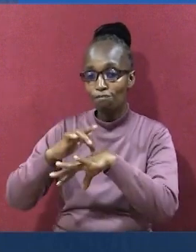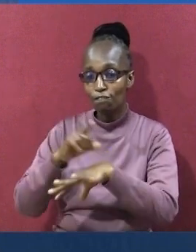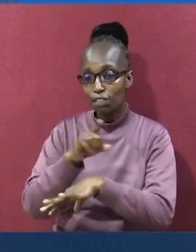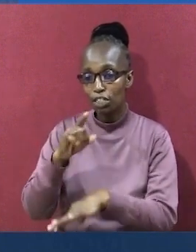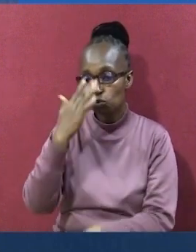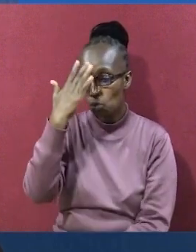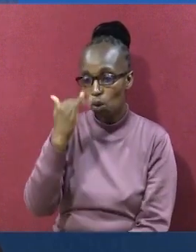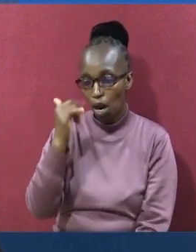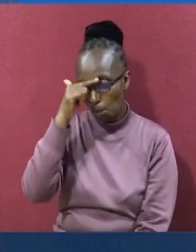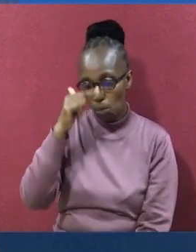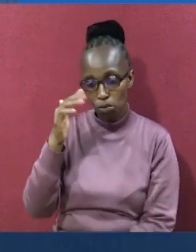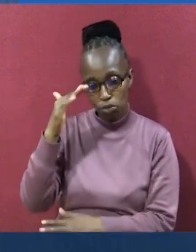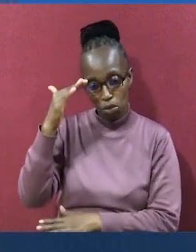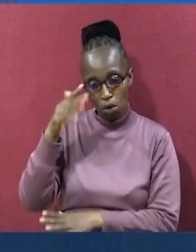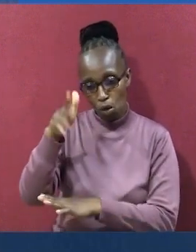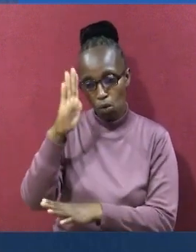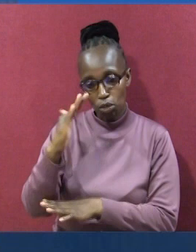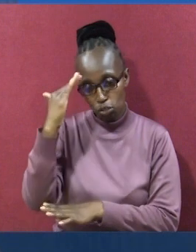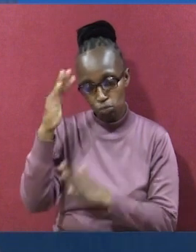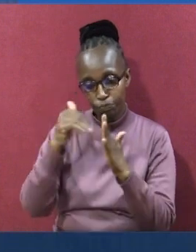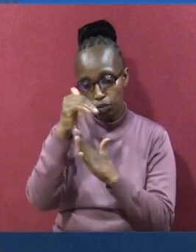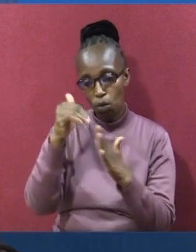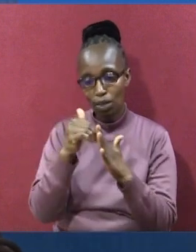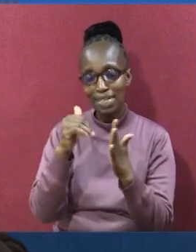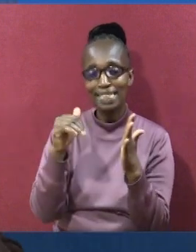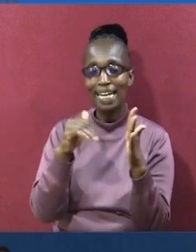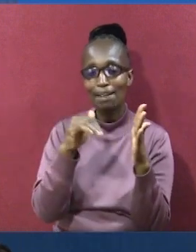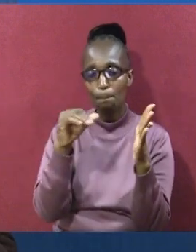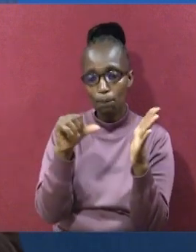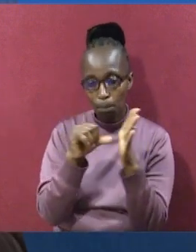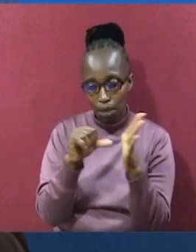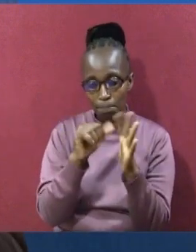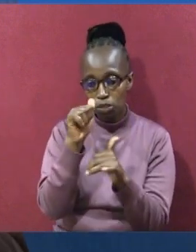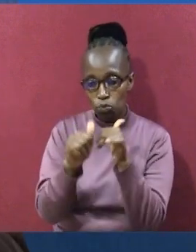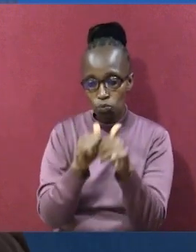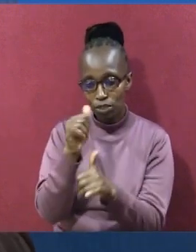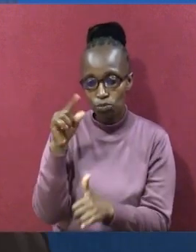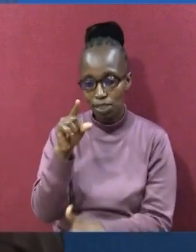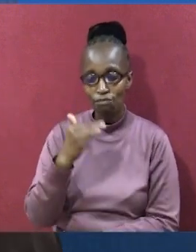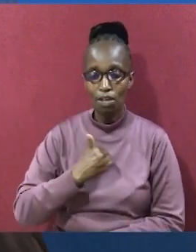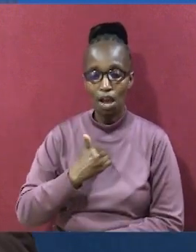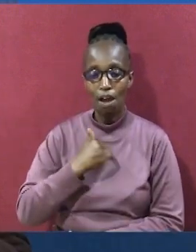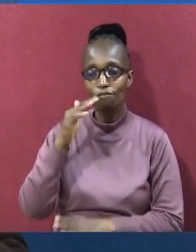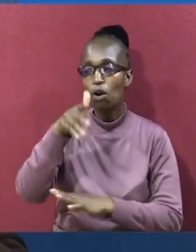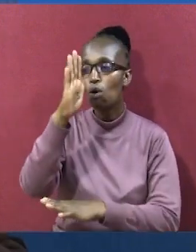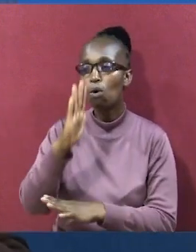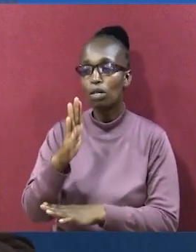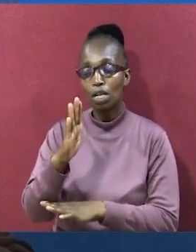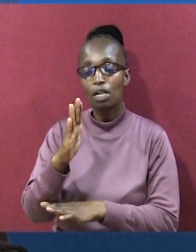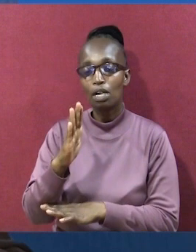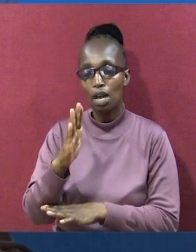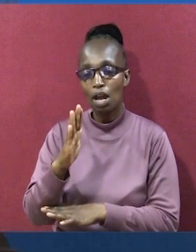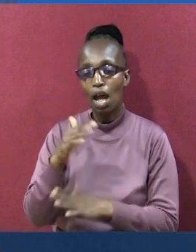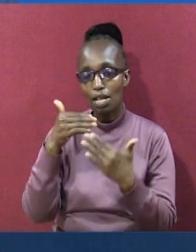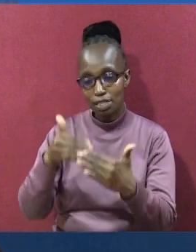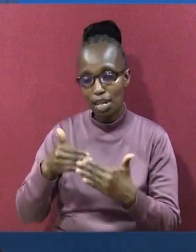maana mwenyezi mungu anajua kabisa. Ilu ambalo mekumbana na halo. Uuko na nguvu ya